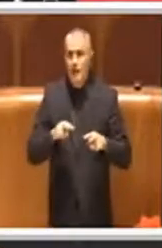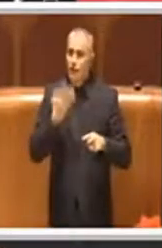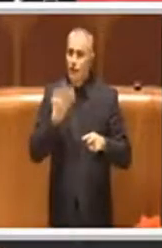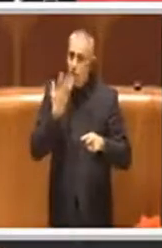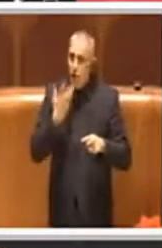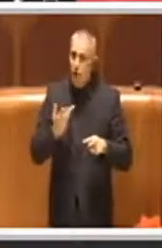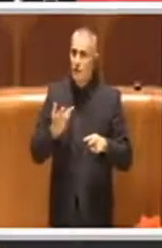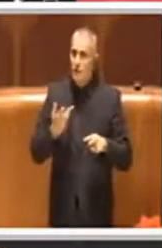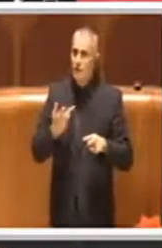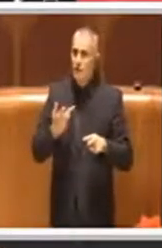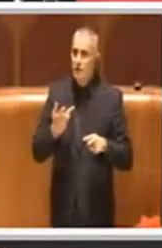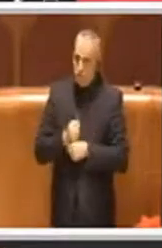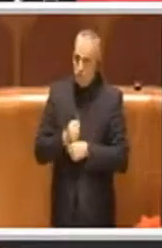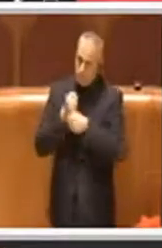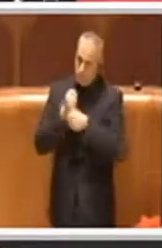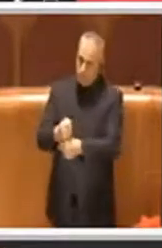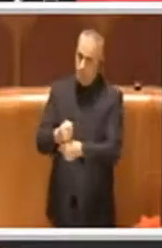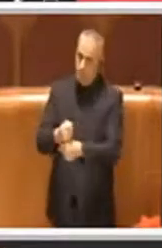mandato